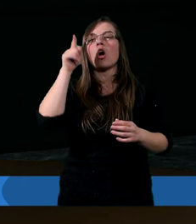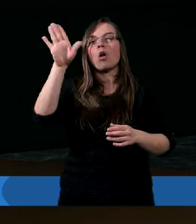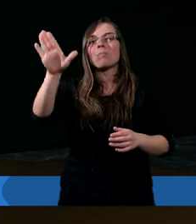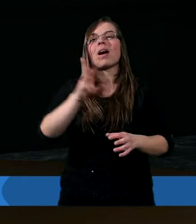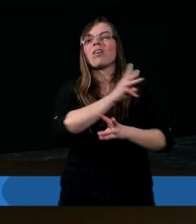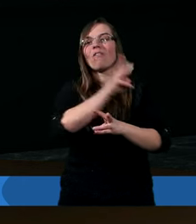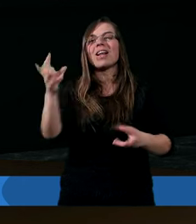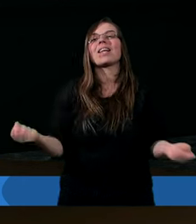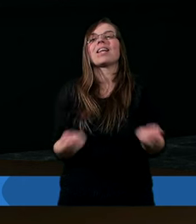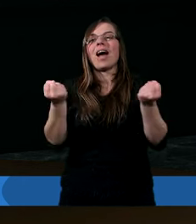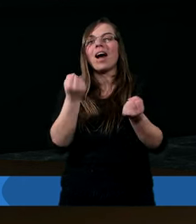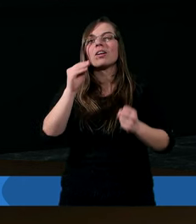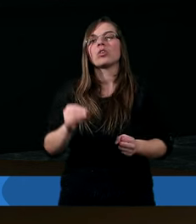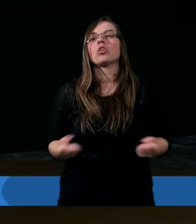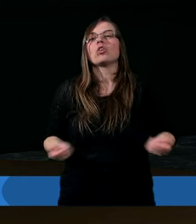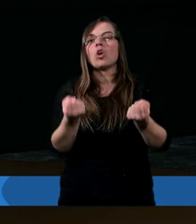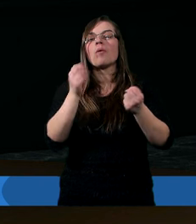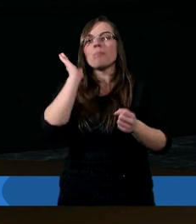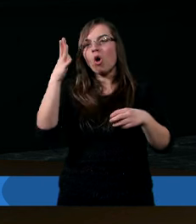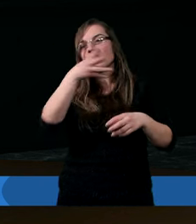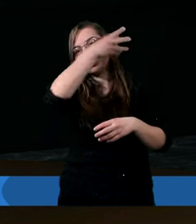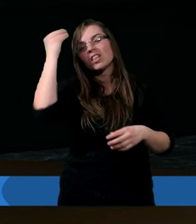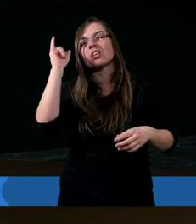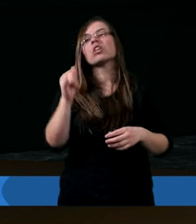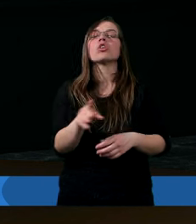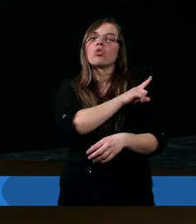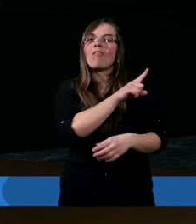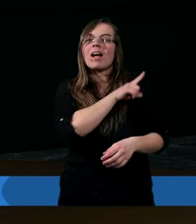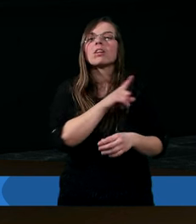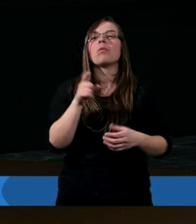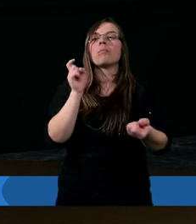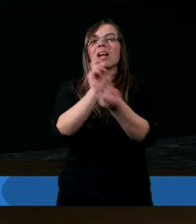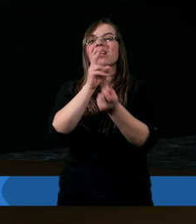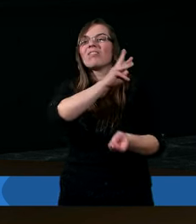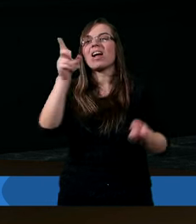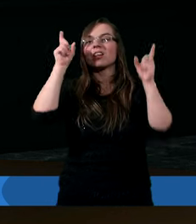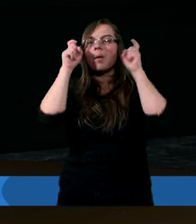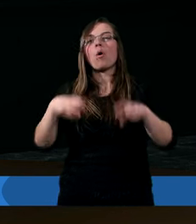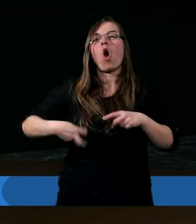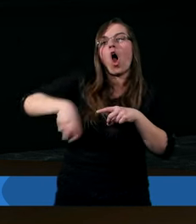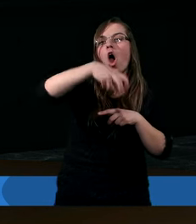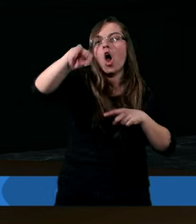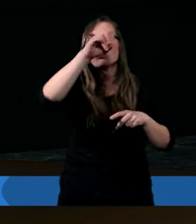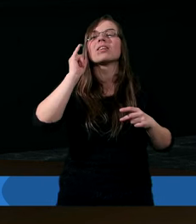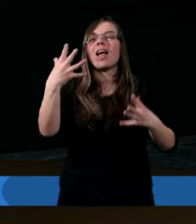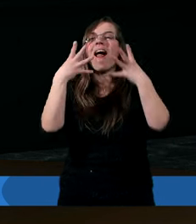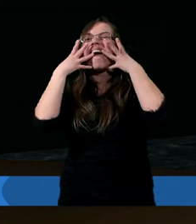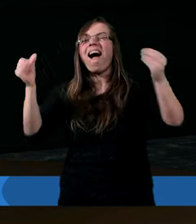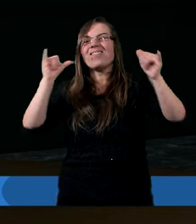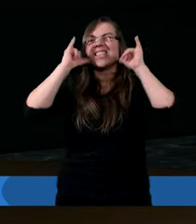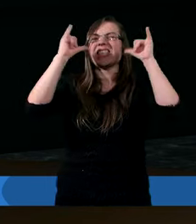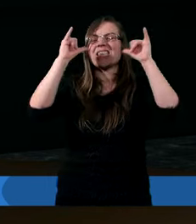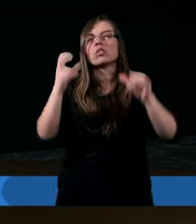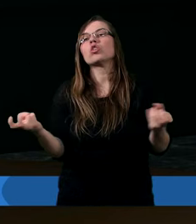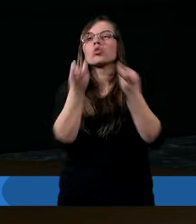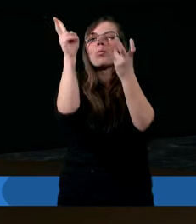gdyż on ma o was staranie. Bądźcie trzeźwi, czuwajcie. Przeciwnik wasz diabeł chodzi wokoło jak lew ryczący,